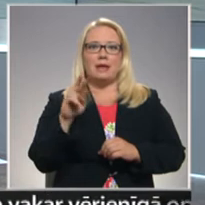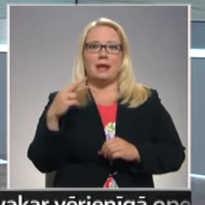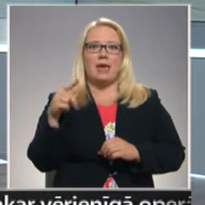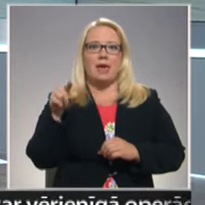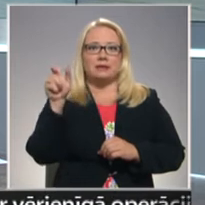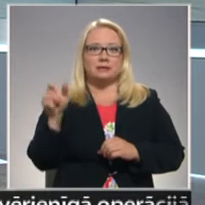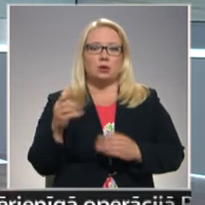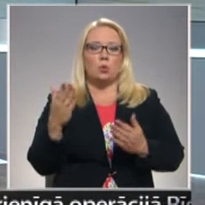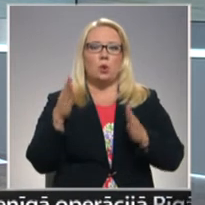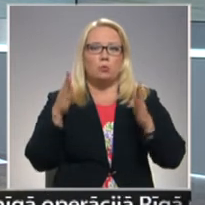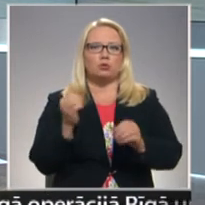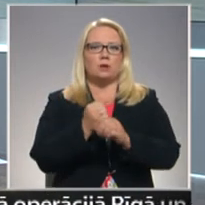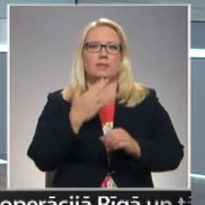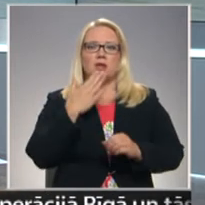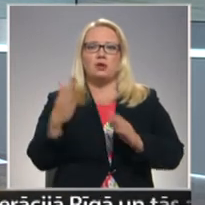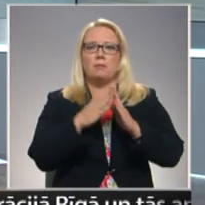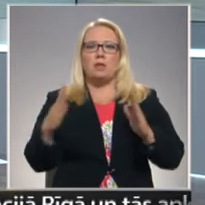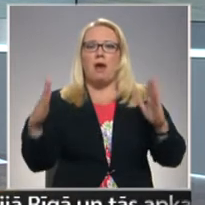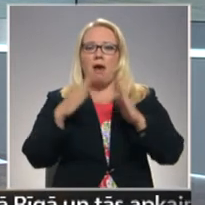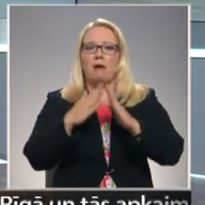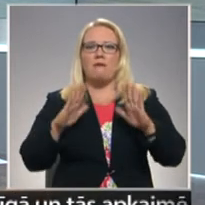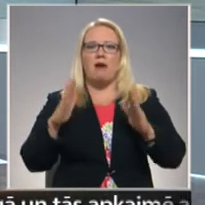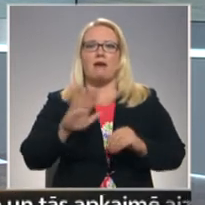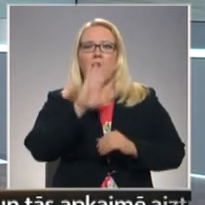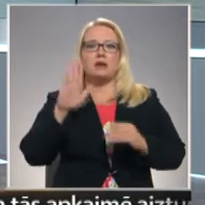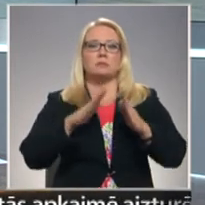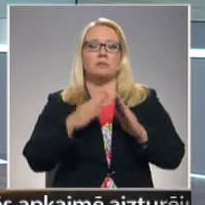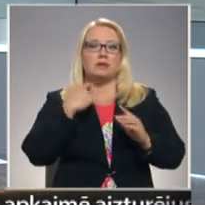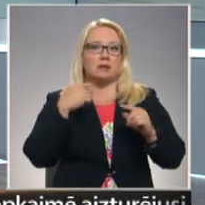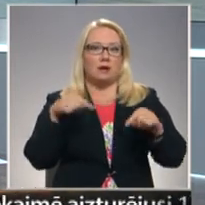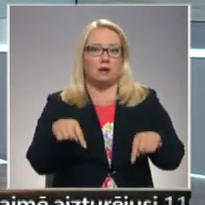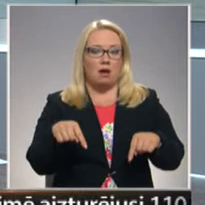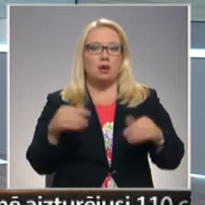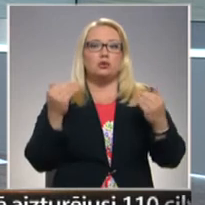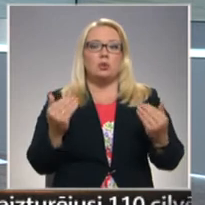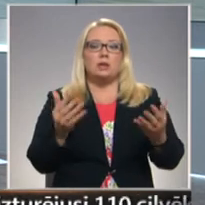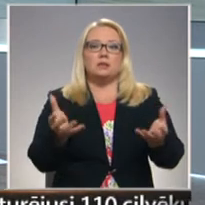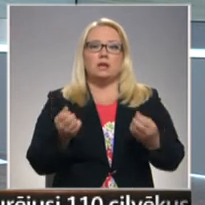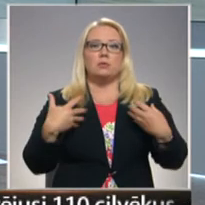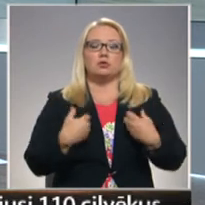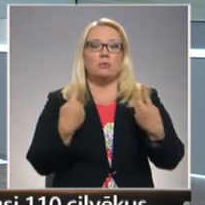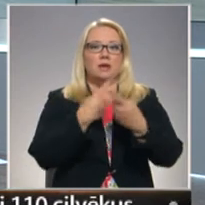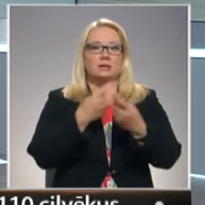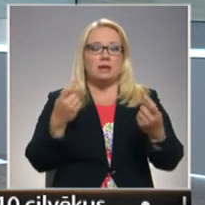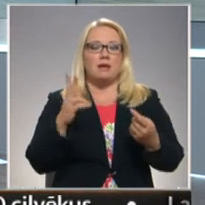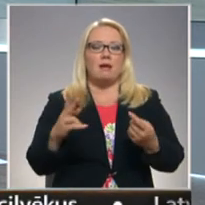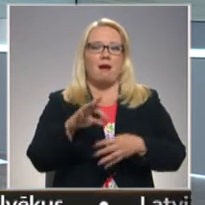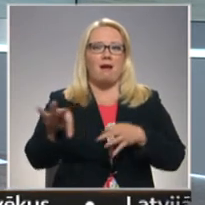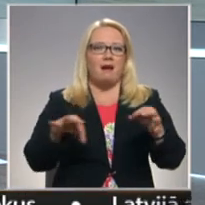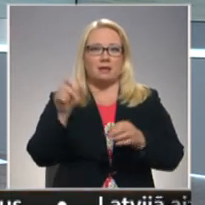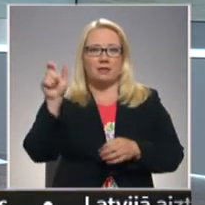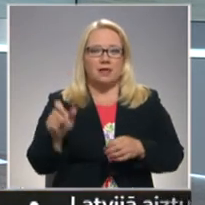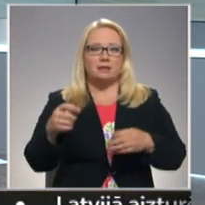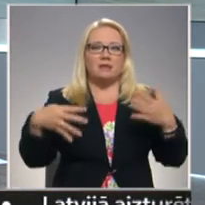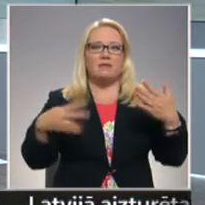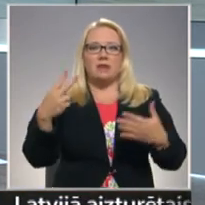darbs ir Nacionālās bibliotekas ēka, jeb Gaismas pils Rīgā. Šodien saņēmta skumja ziņa, ka Gunārs Birkerts 92